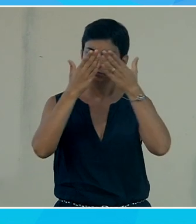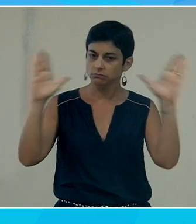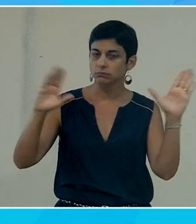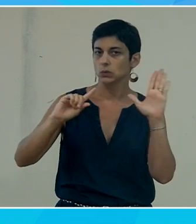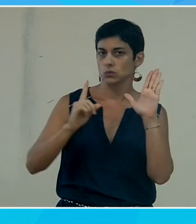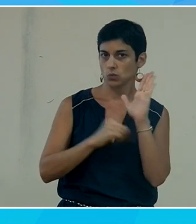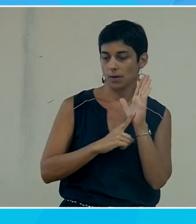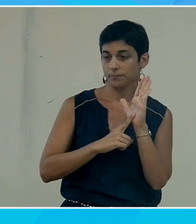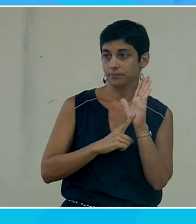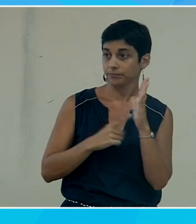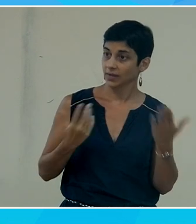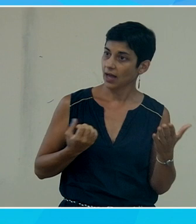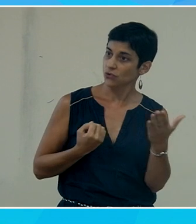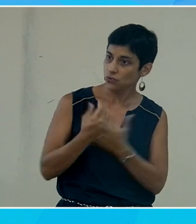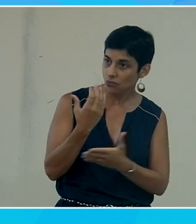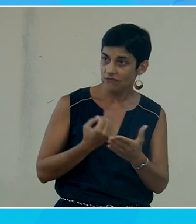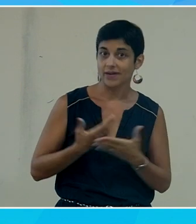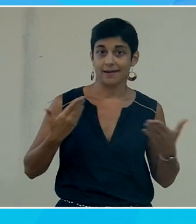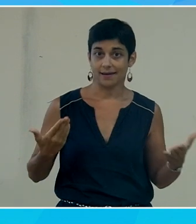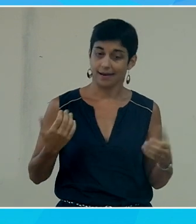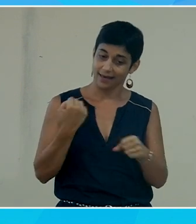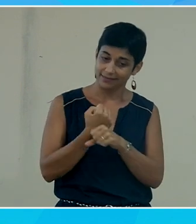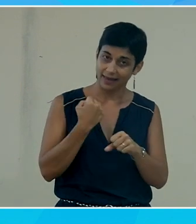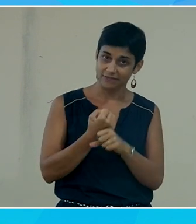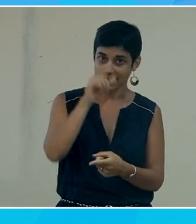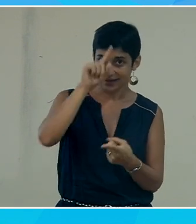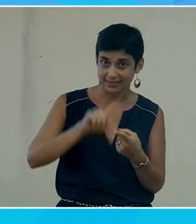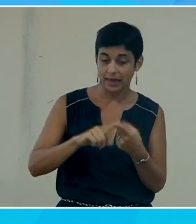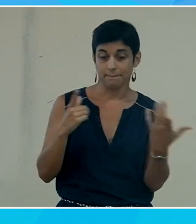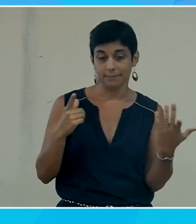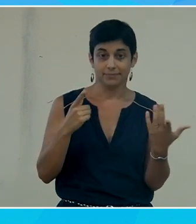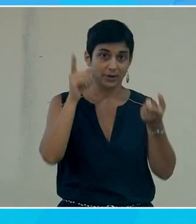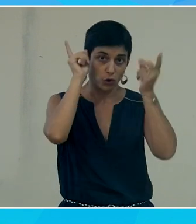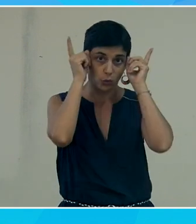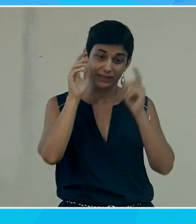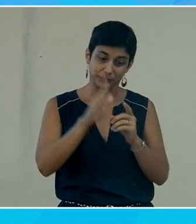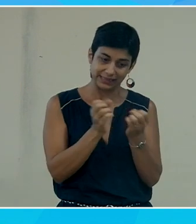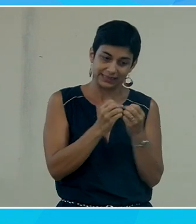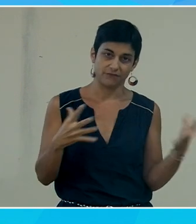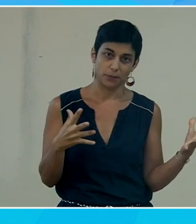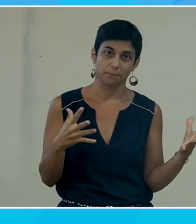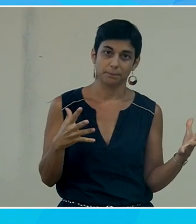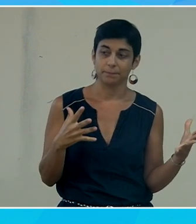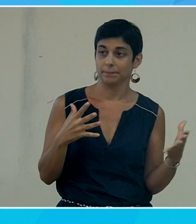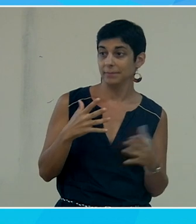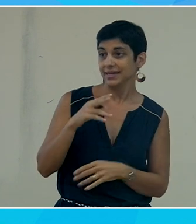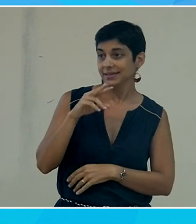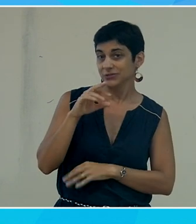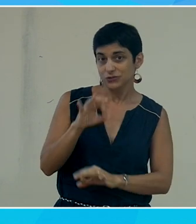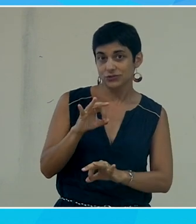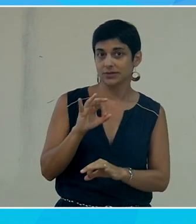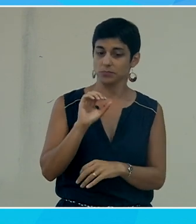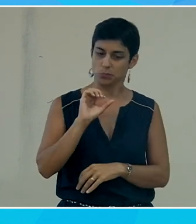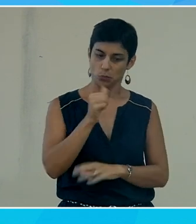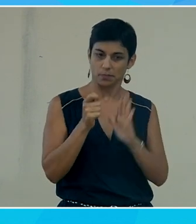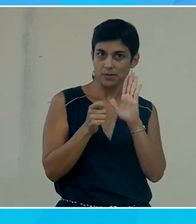la bonne nouvelle c'est qu'on est en train de travailler sur la localisation sur Android de l'application mais c'était effectivement dans un premier temps pour